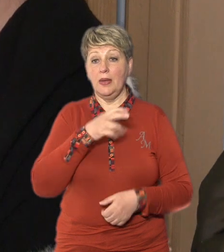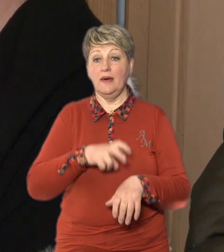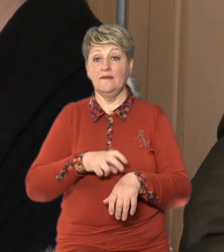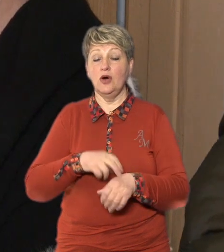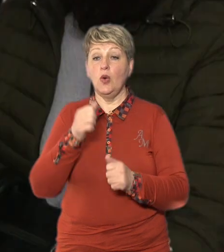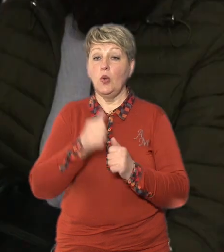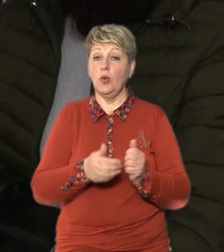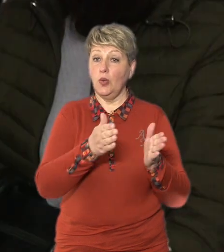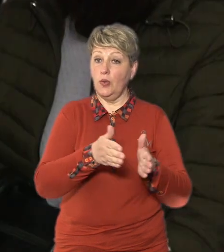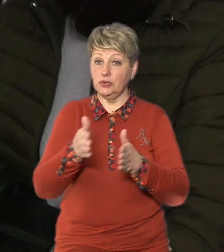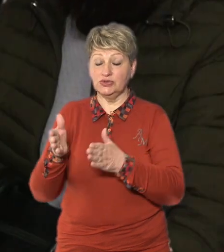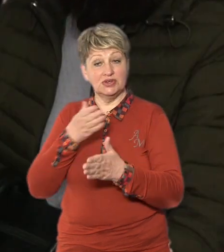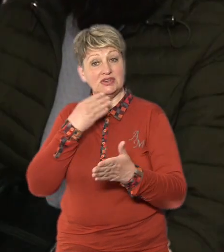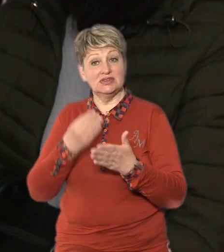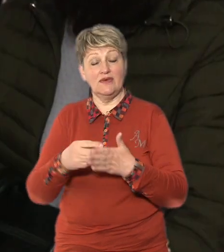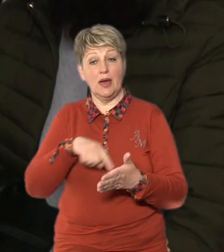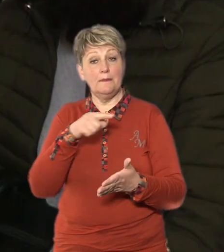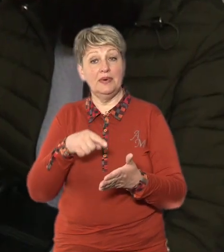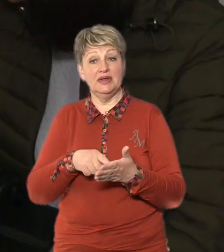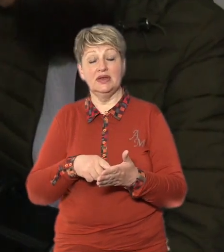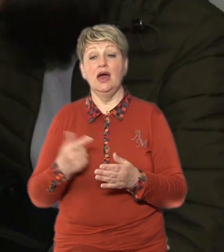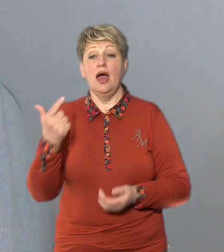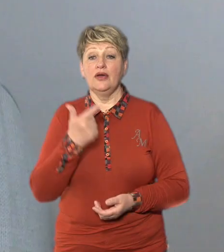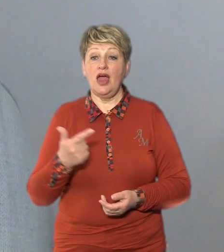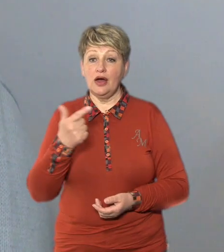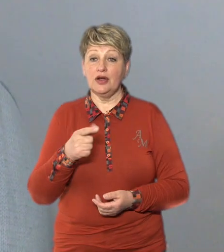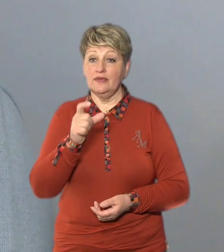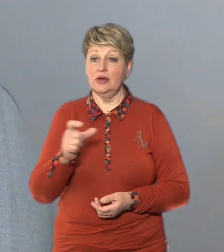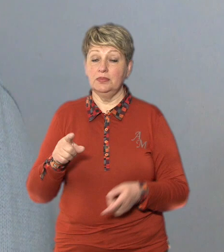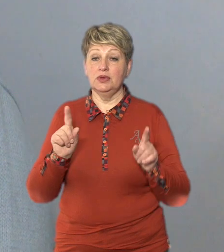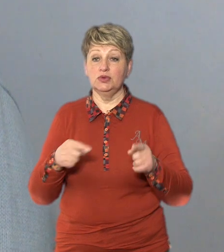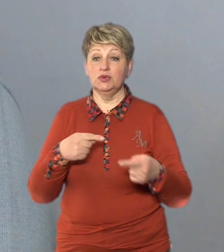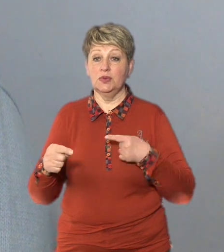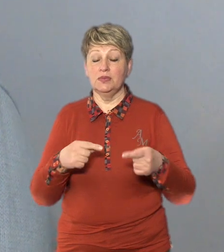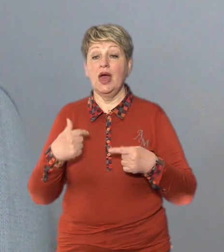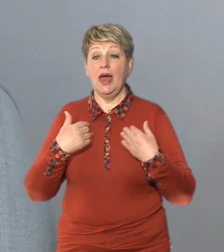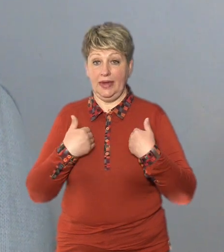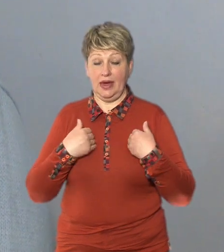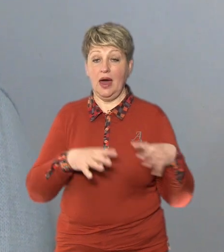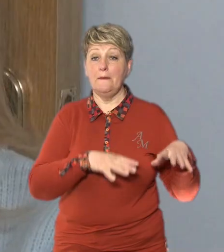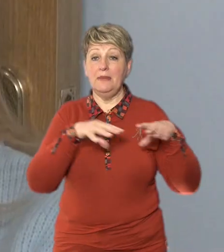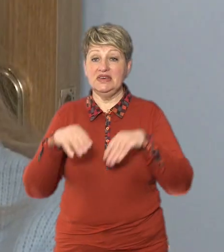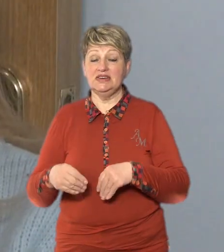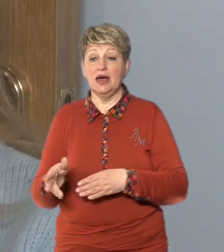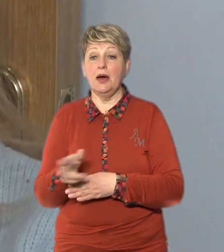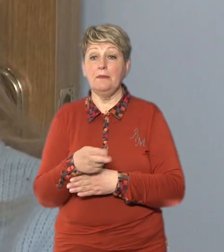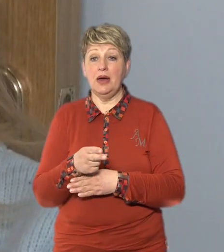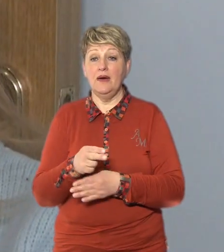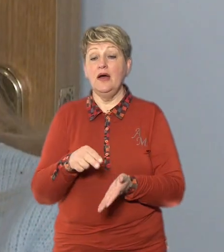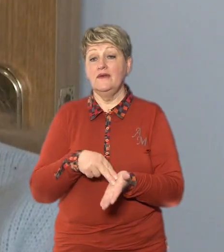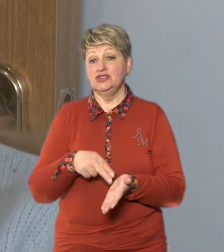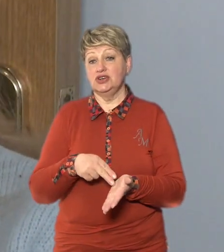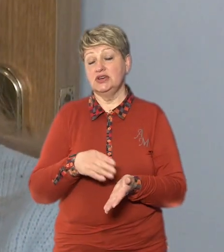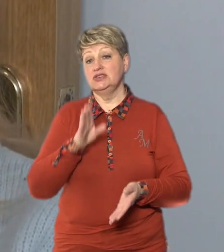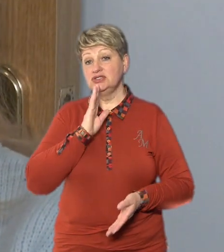кожного свої питання географія пацієнтів теж різна я ВПО переселенка з Маріуполя у Черкасах пані